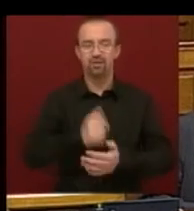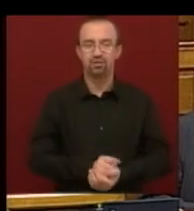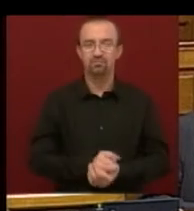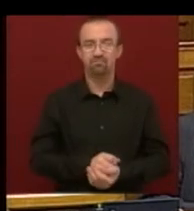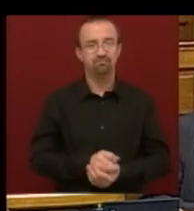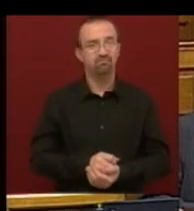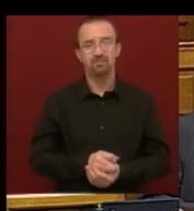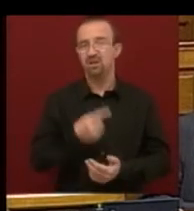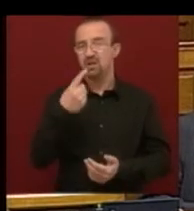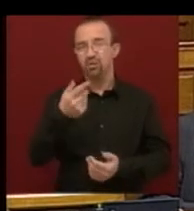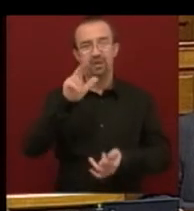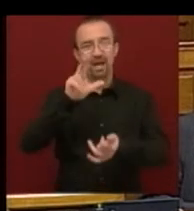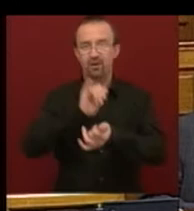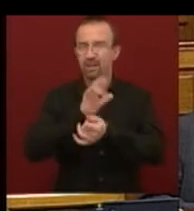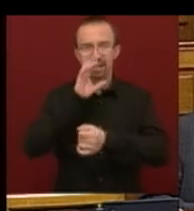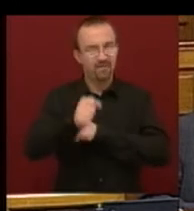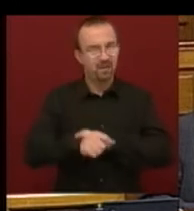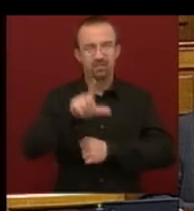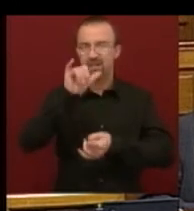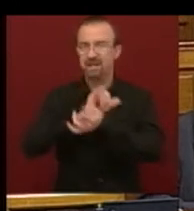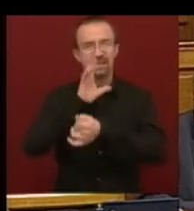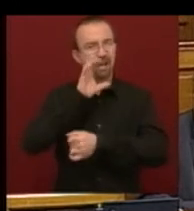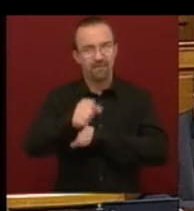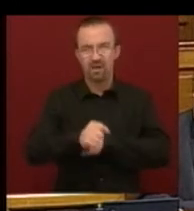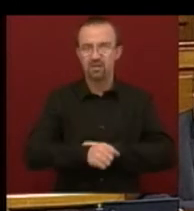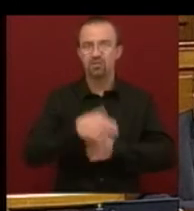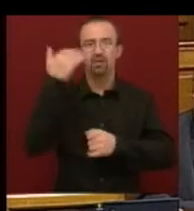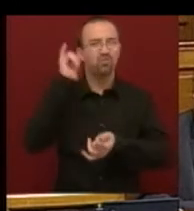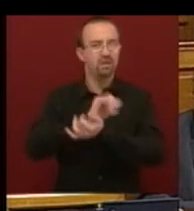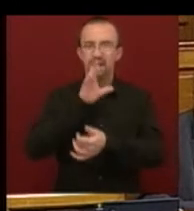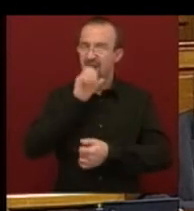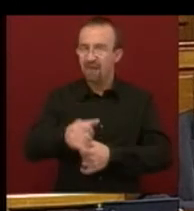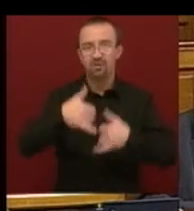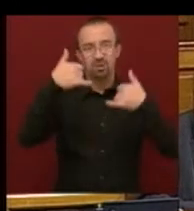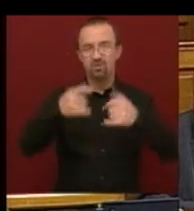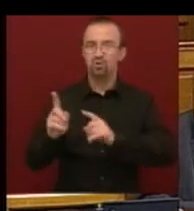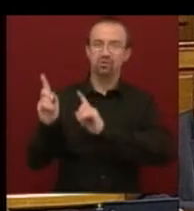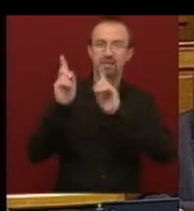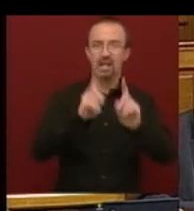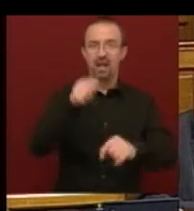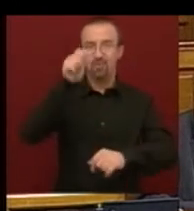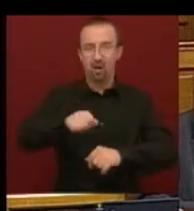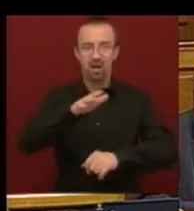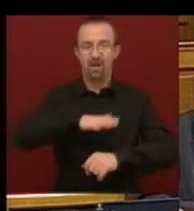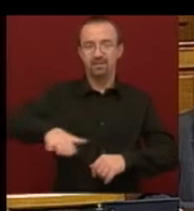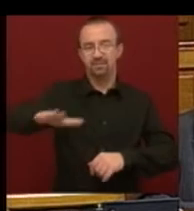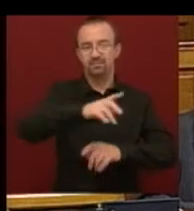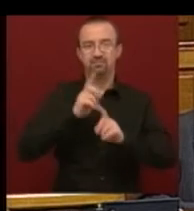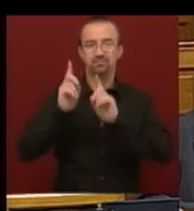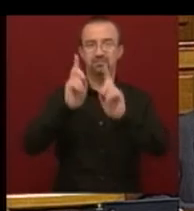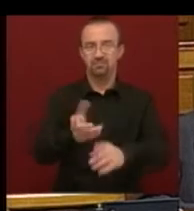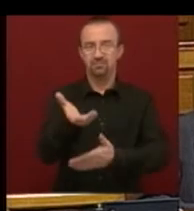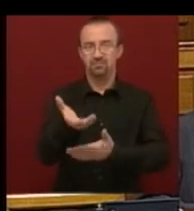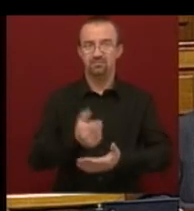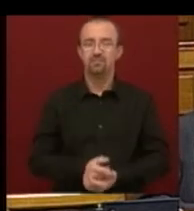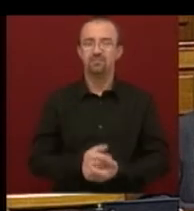nem válaszolt három hete, nem válaszolt két hete, nem válaszolt múlt héten, most áll ide a parlament és a közvélemény nyilvánossága elé.